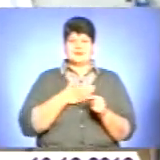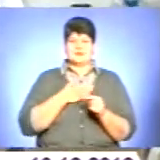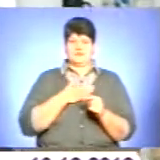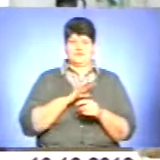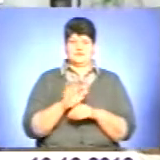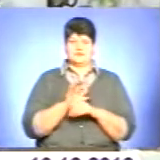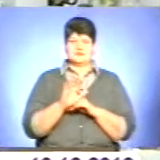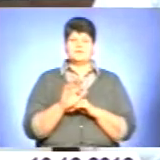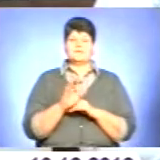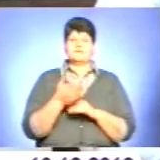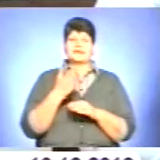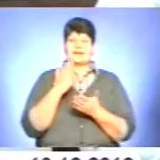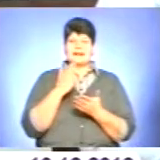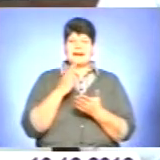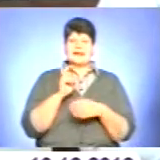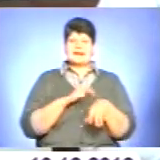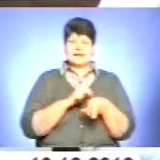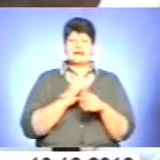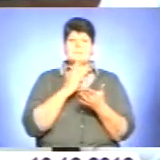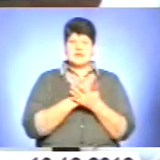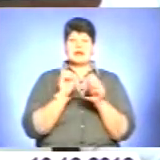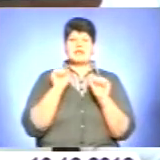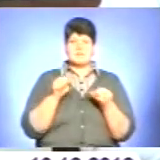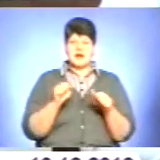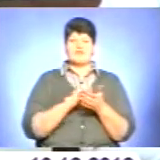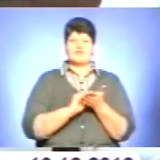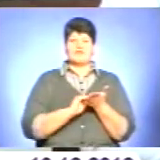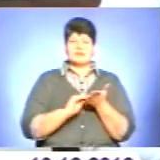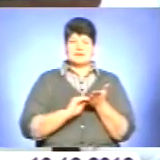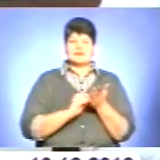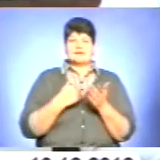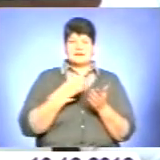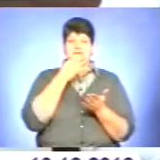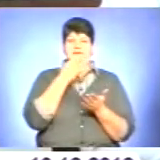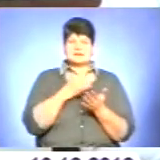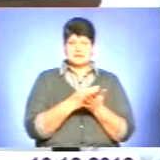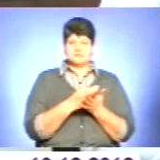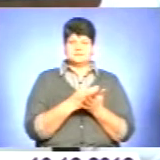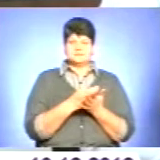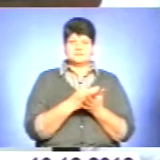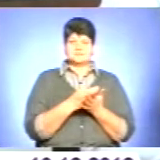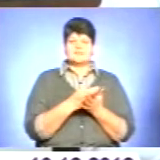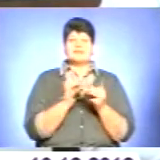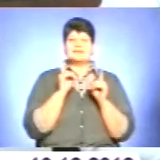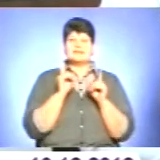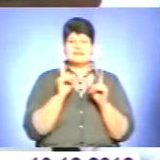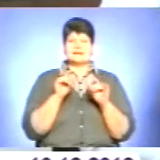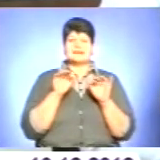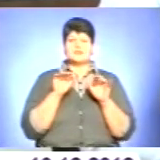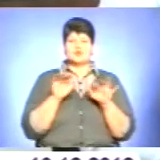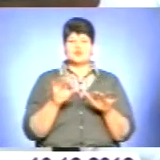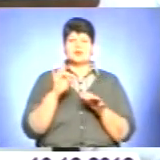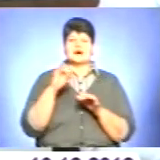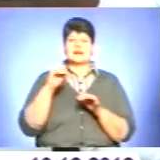Лікар має вам право виписати лише, отак як я назвала ці препарати, тільки діючу речовину.